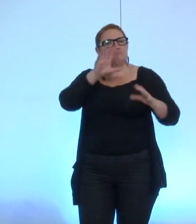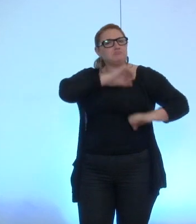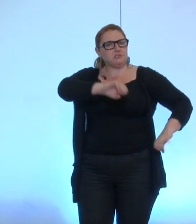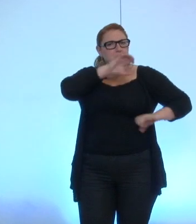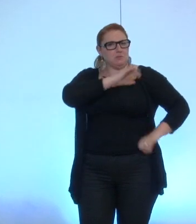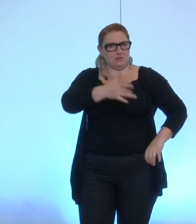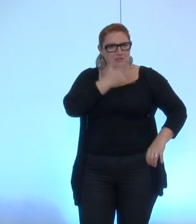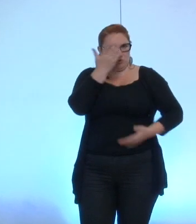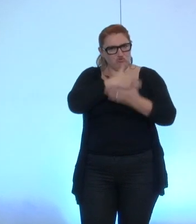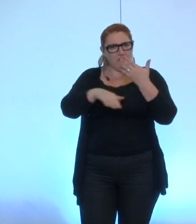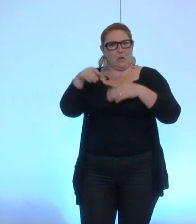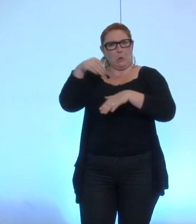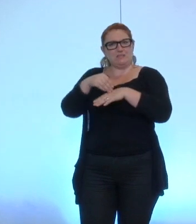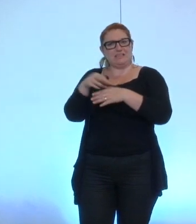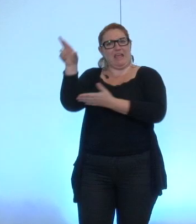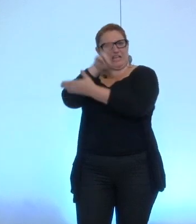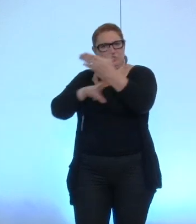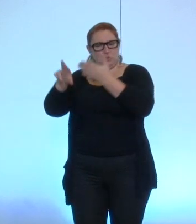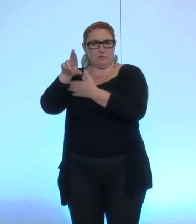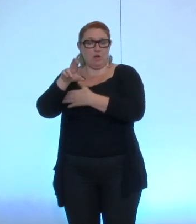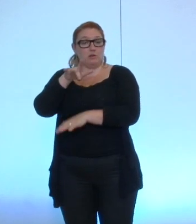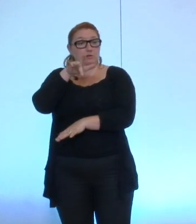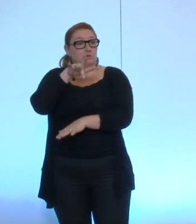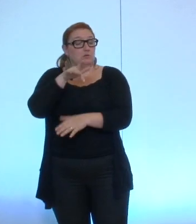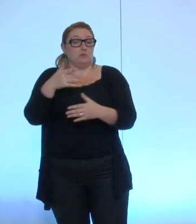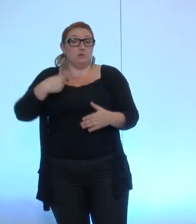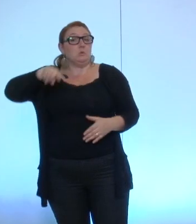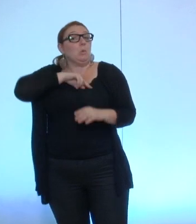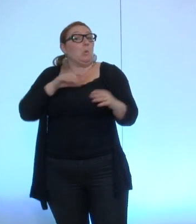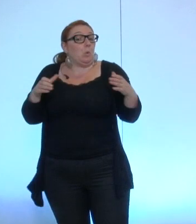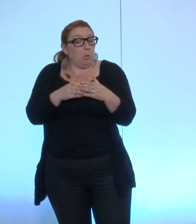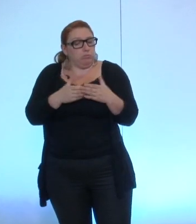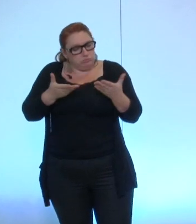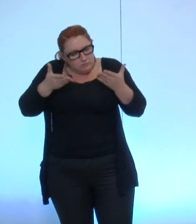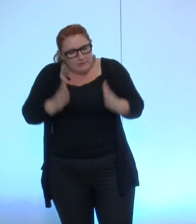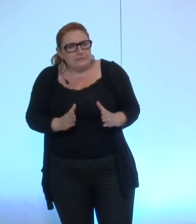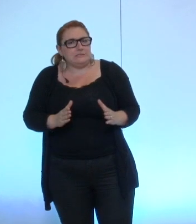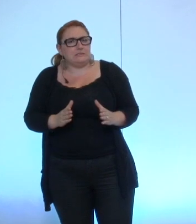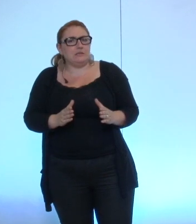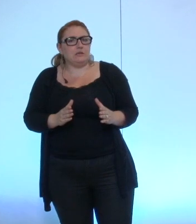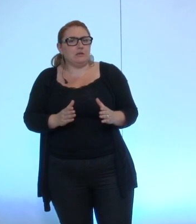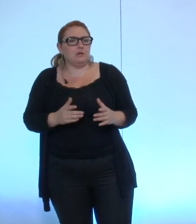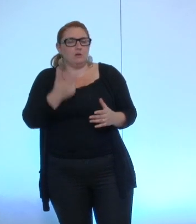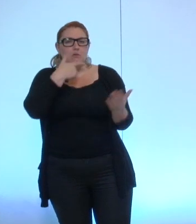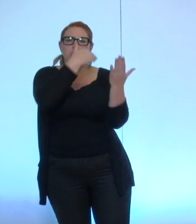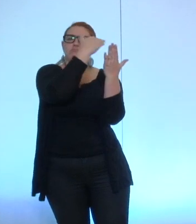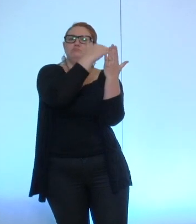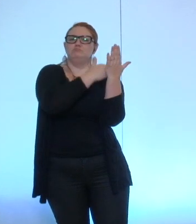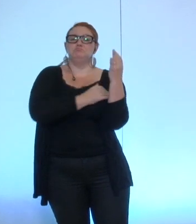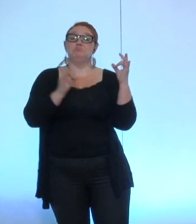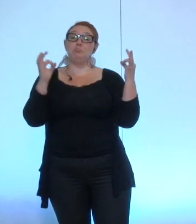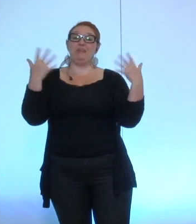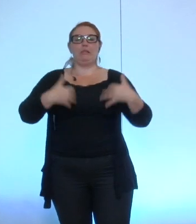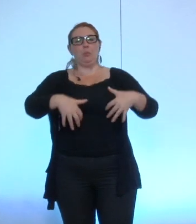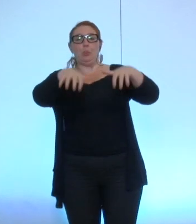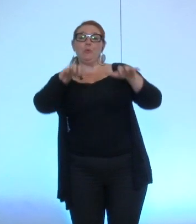nous menons au Conseil régional, nous avons en notre sein décidé d'aller au-delà de ce simple rappel notarial, si vous me permettez